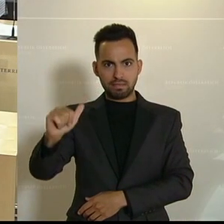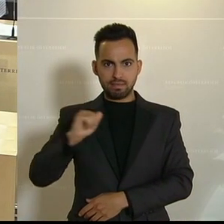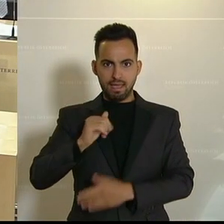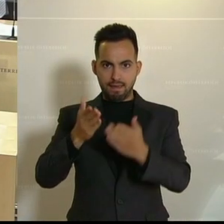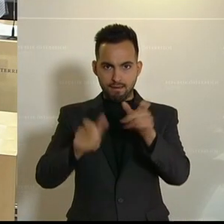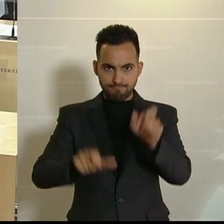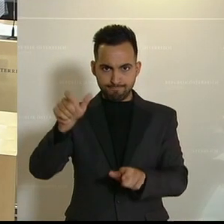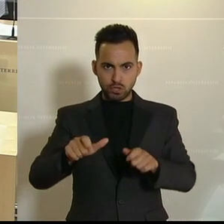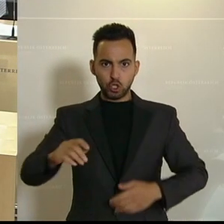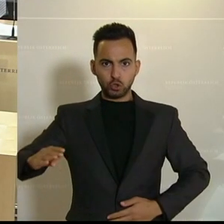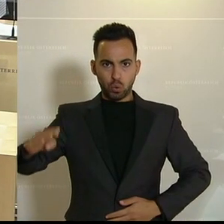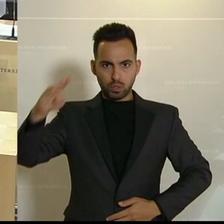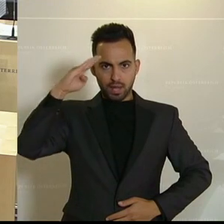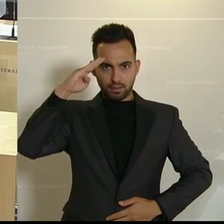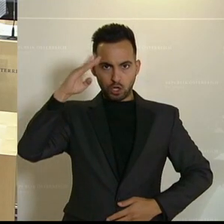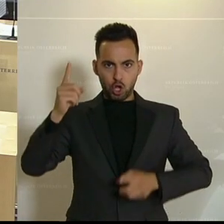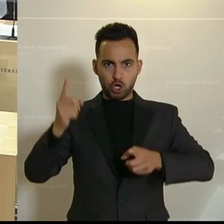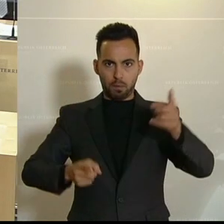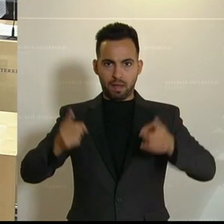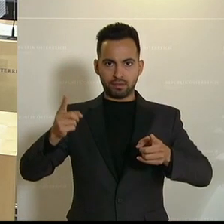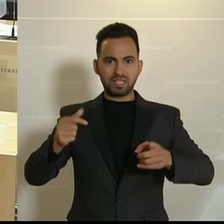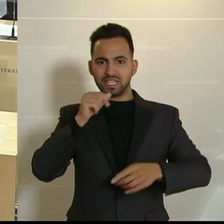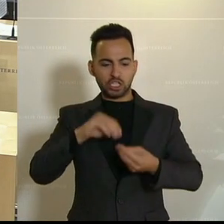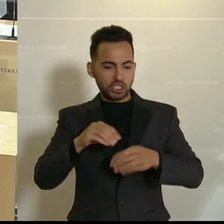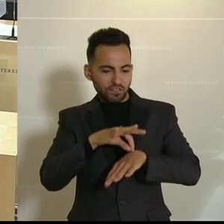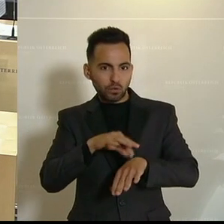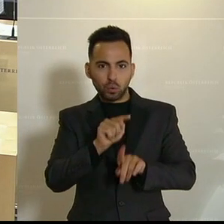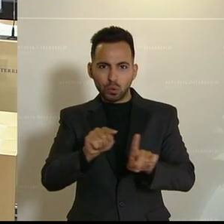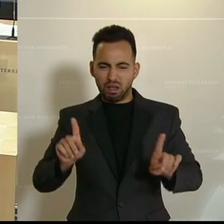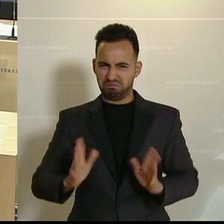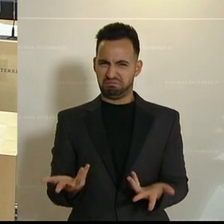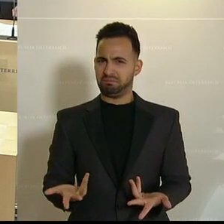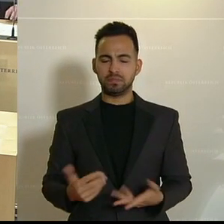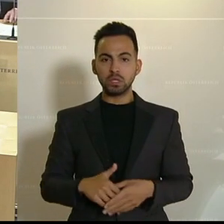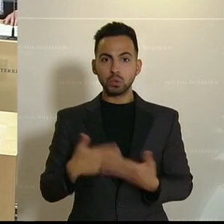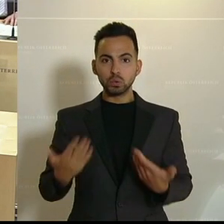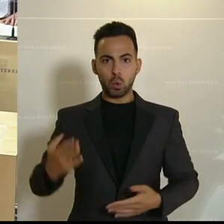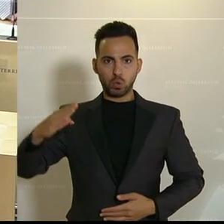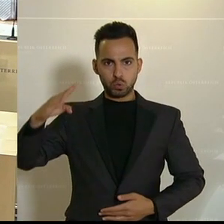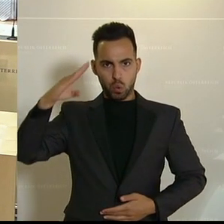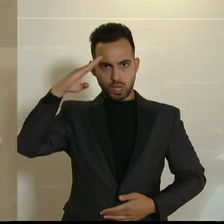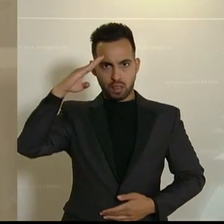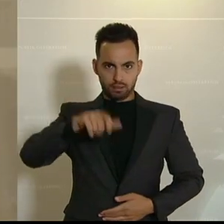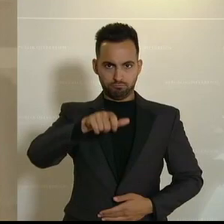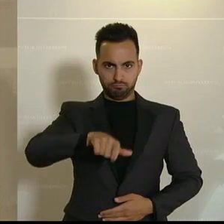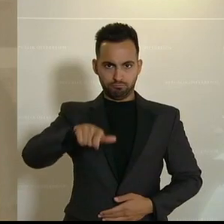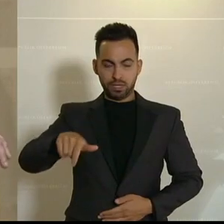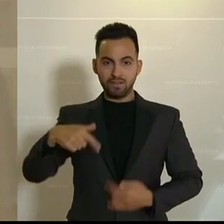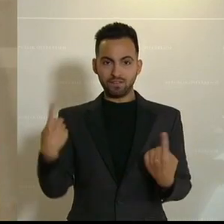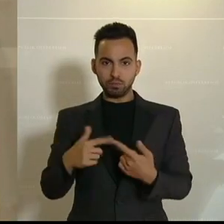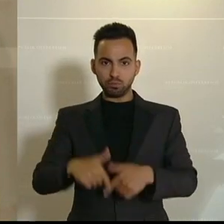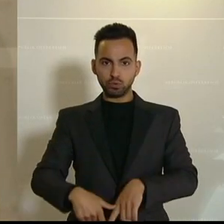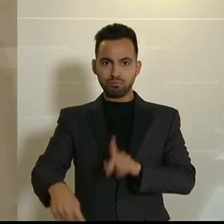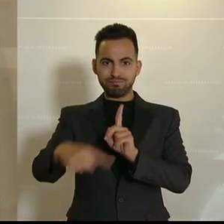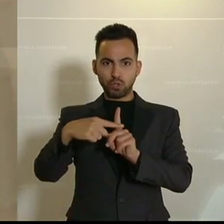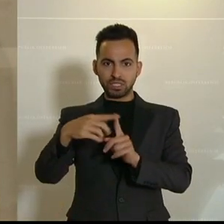Soldaten, da gibt es Kommanden und keine Geschäftsführer und Ähnliches, und diesen Soldaten müssen wir ein Signal